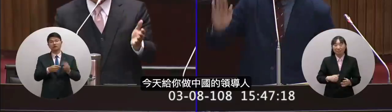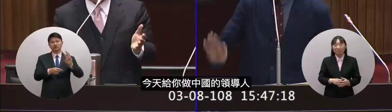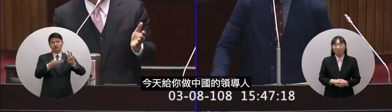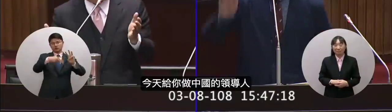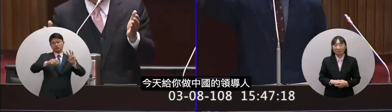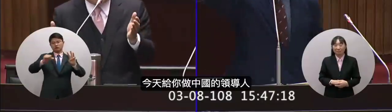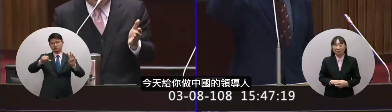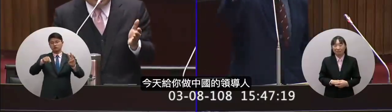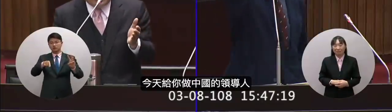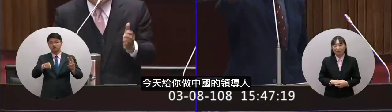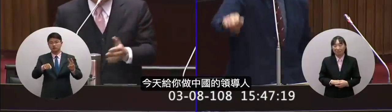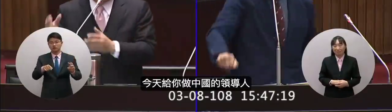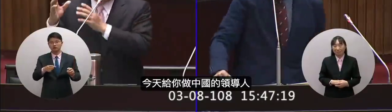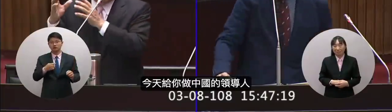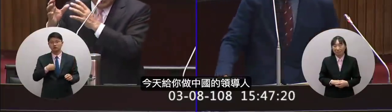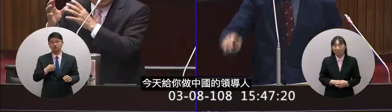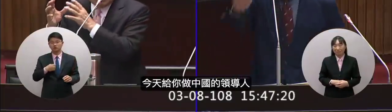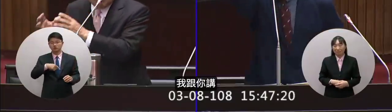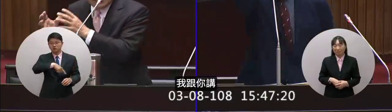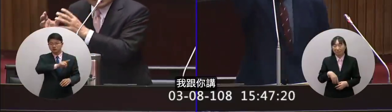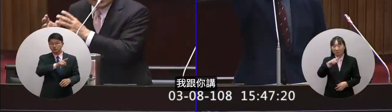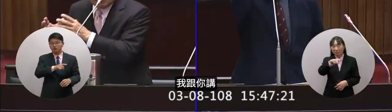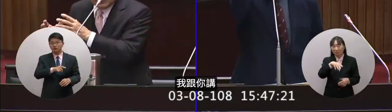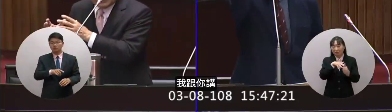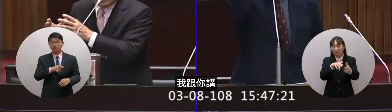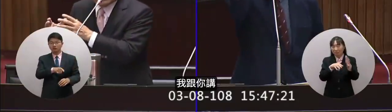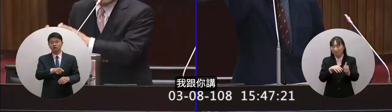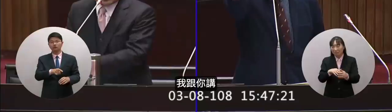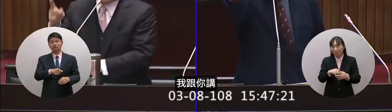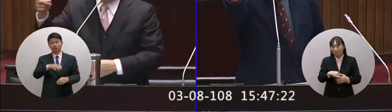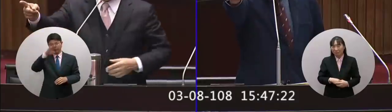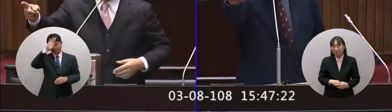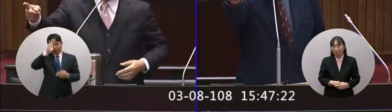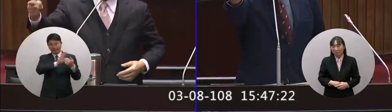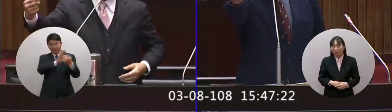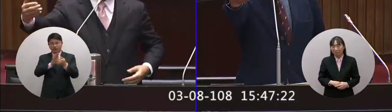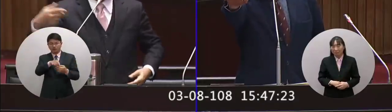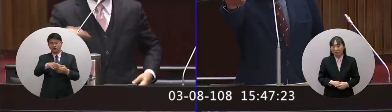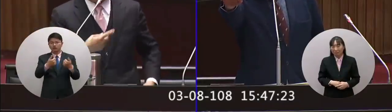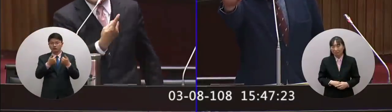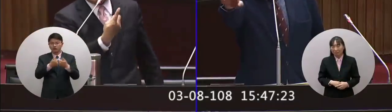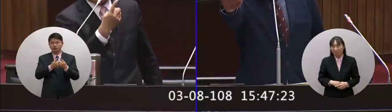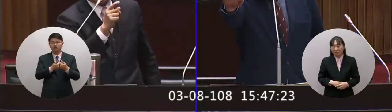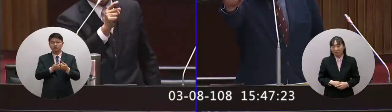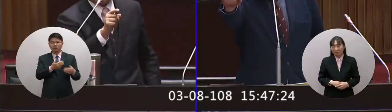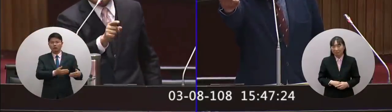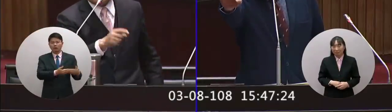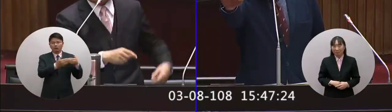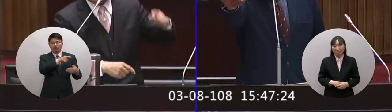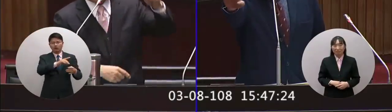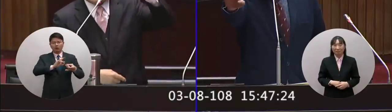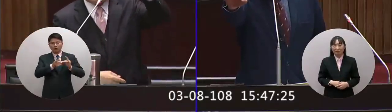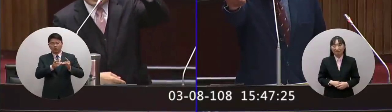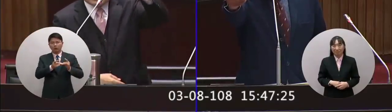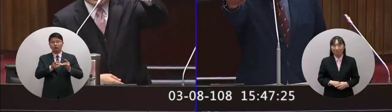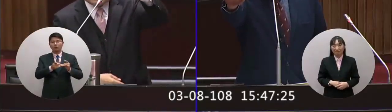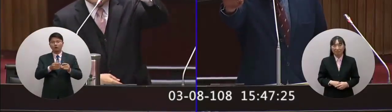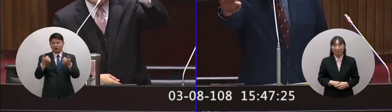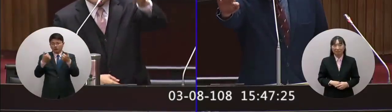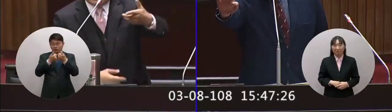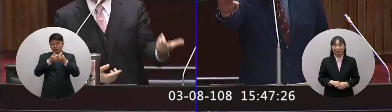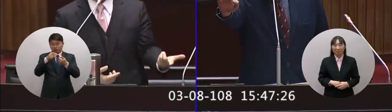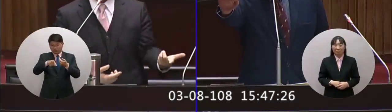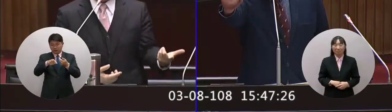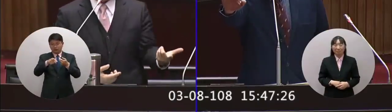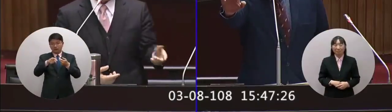中國是中國領導人毅會議就中國最后開火冬天再